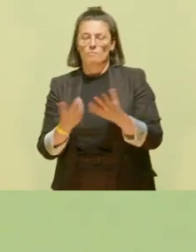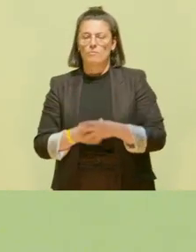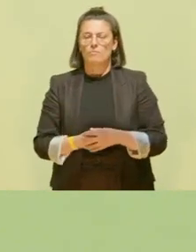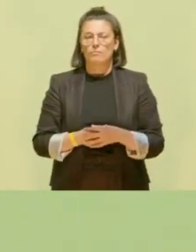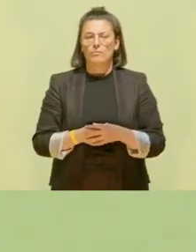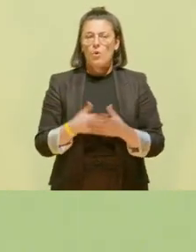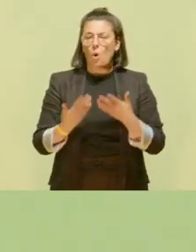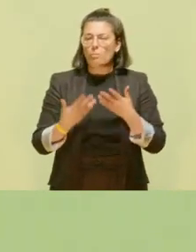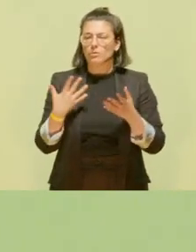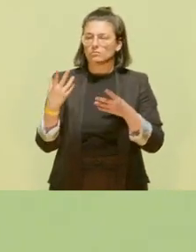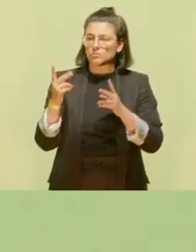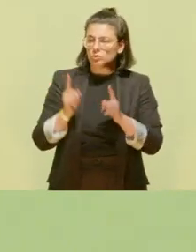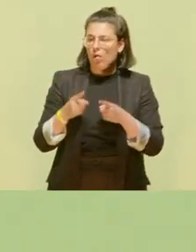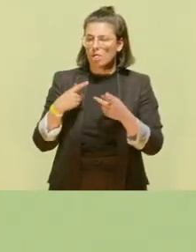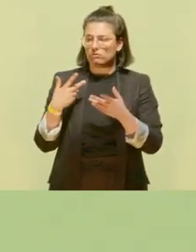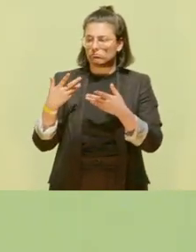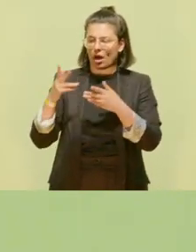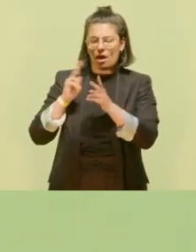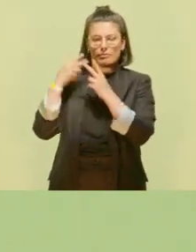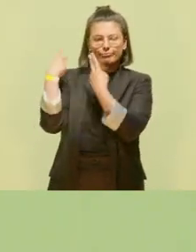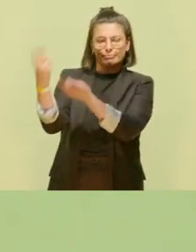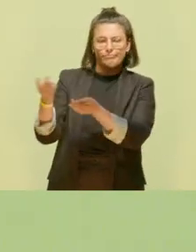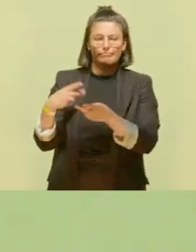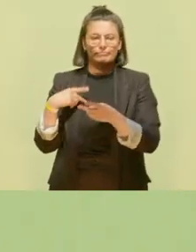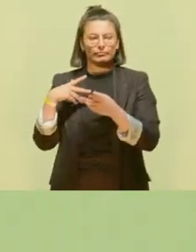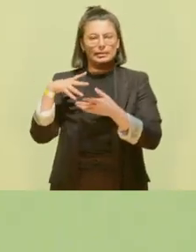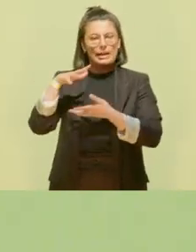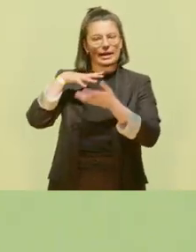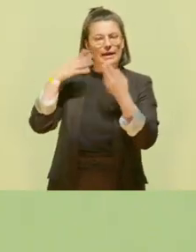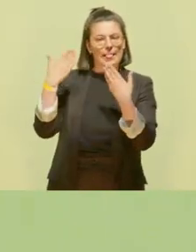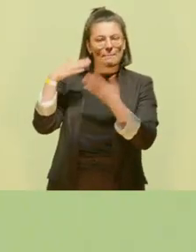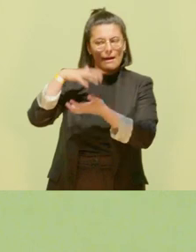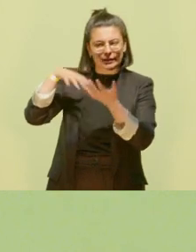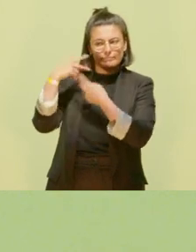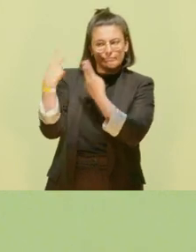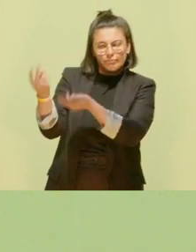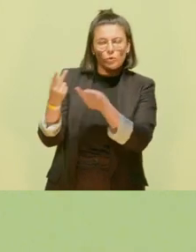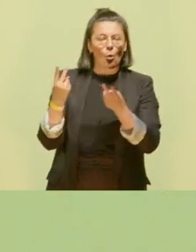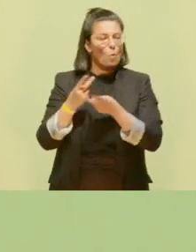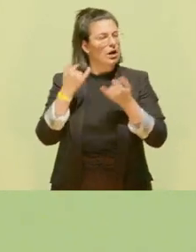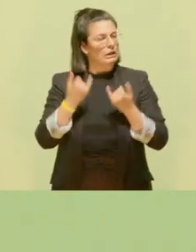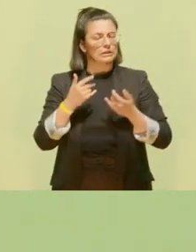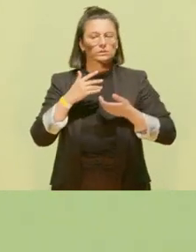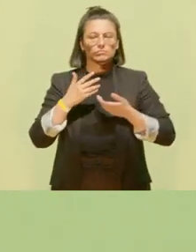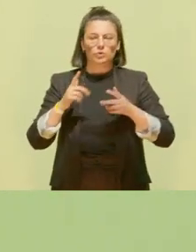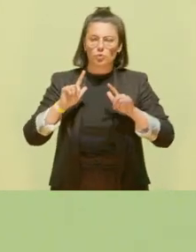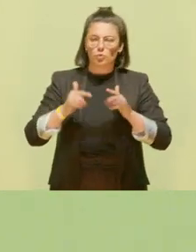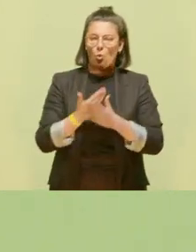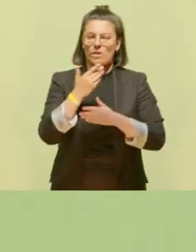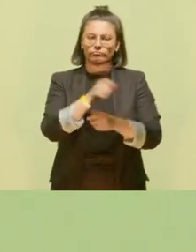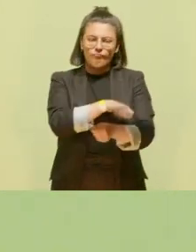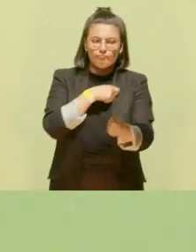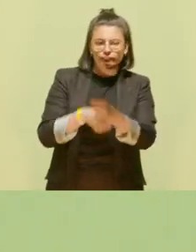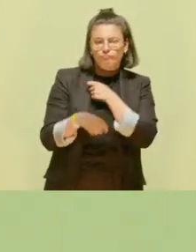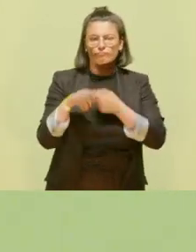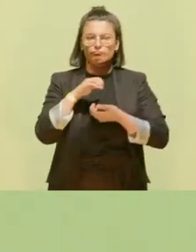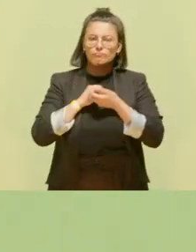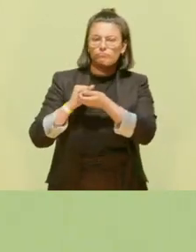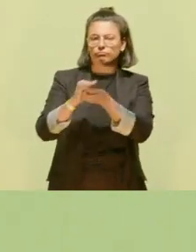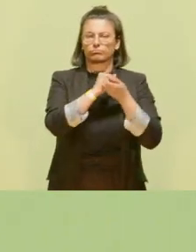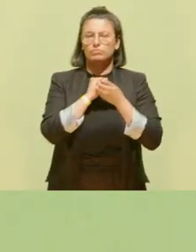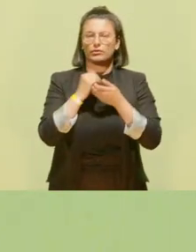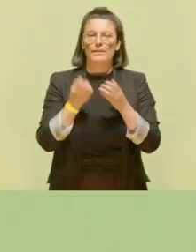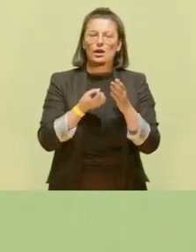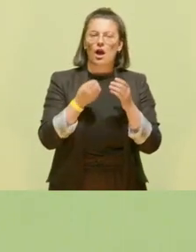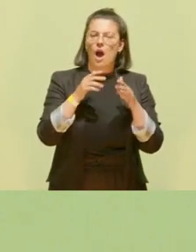unterwerfen wollen. Oder ob wir jetzt unser Zusammenleben neu gestalten, unsere Artenvielfalt,